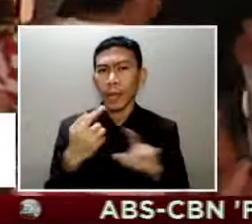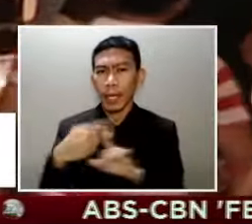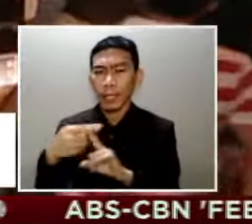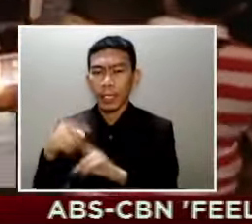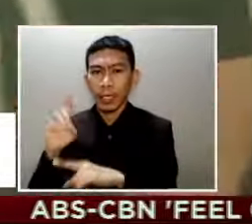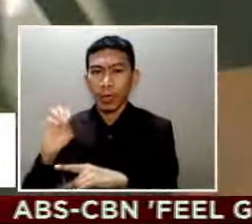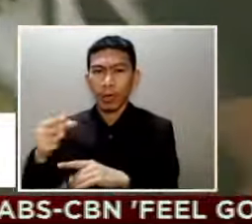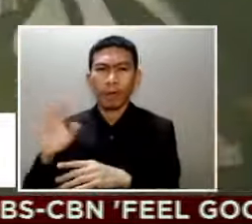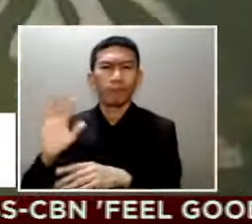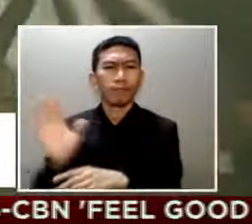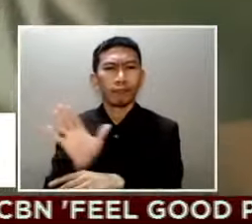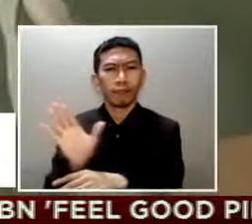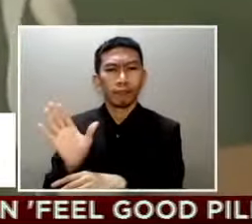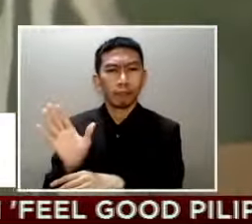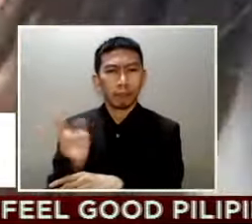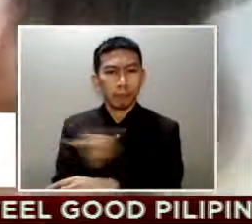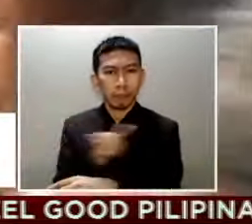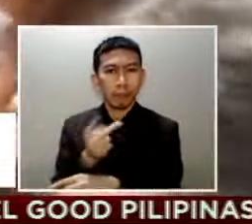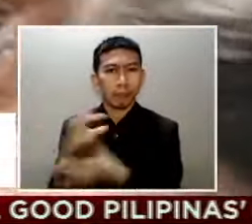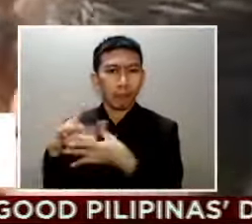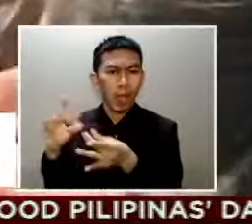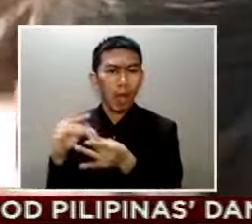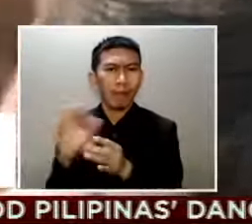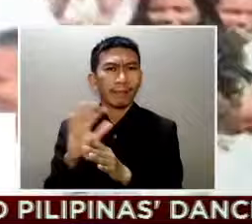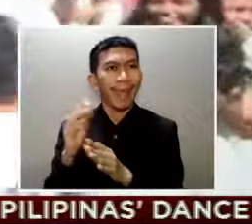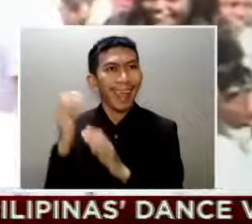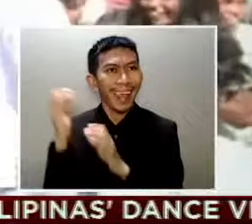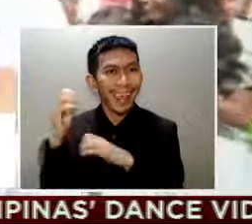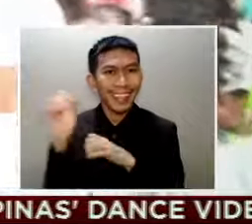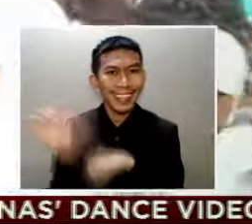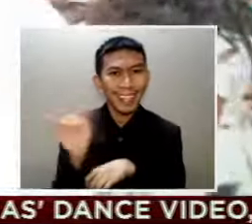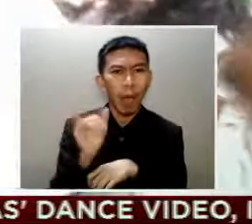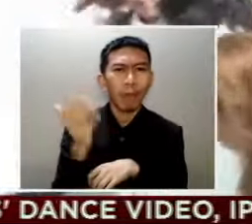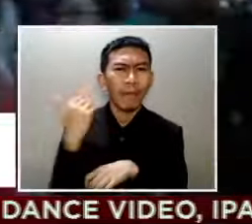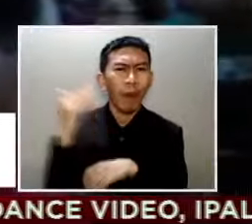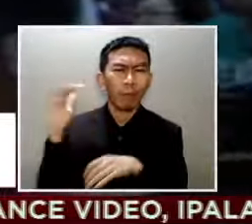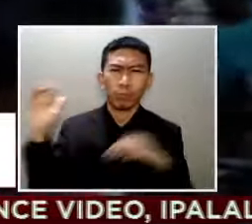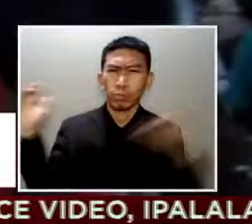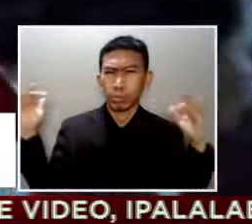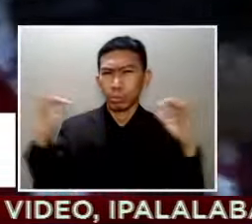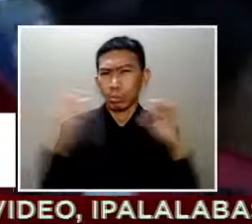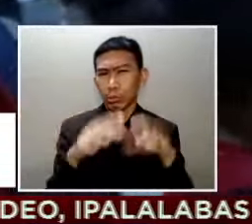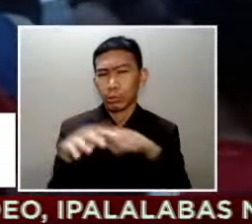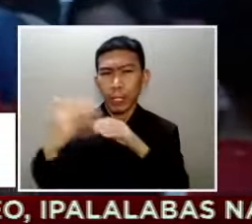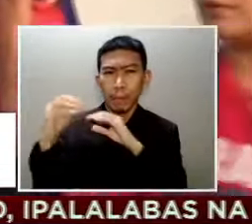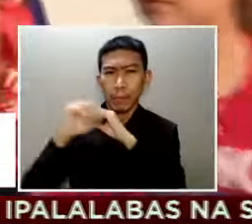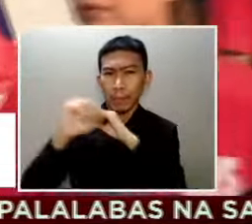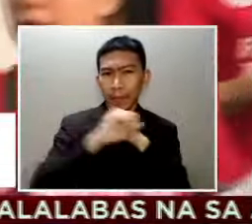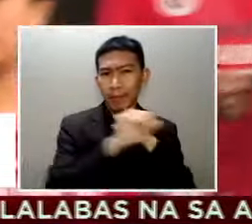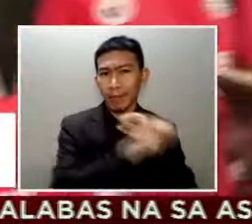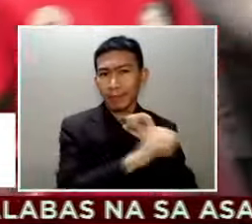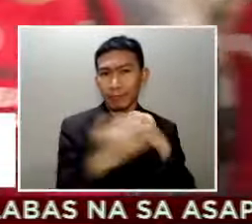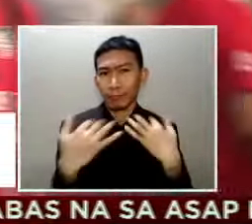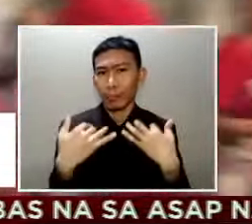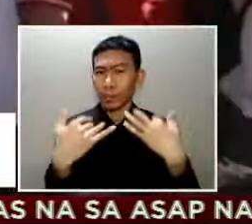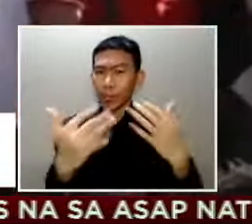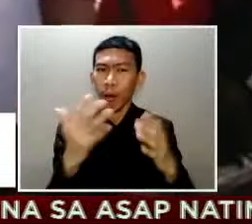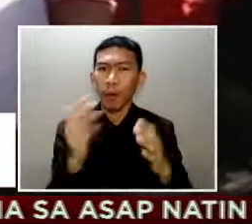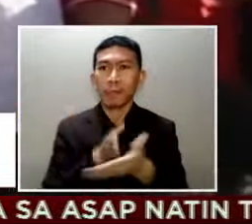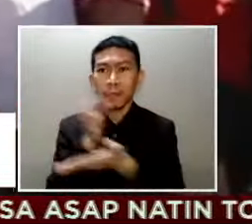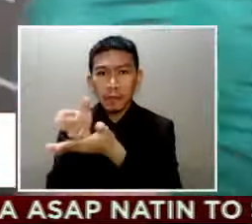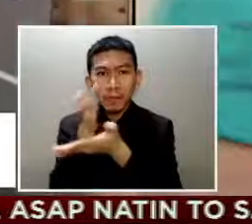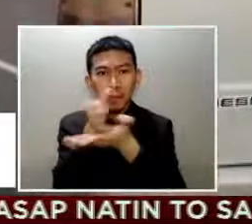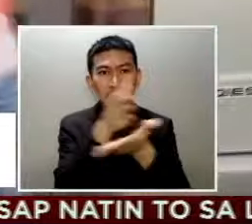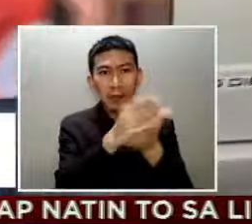huwag nang asahan ang nakagawi ang eksena sa malalaki at siksika na rally at pag-iikot at pagbabahay-bahay